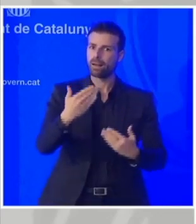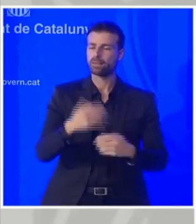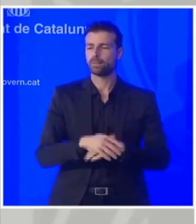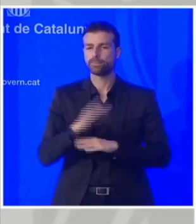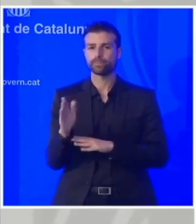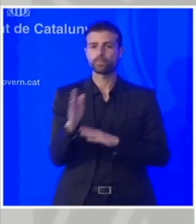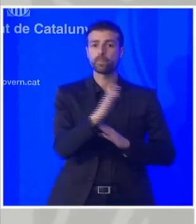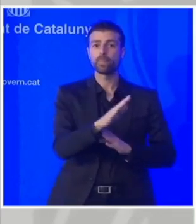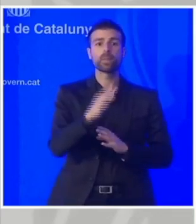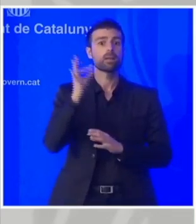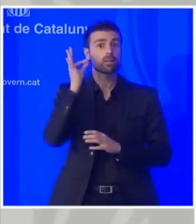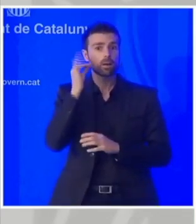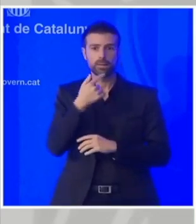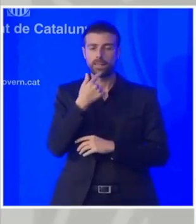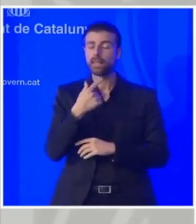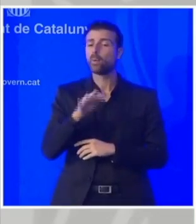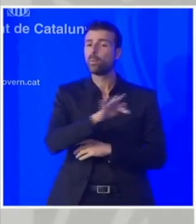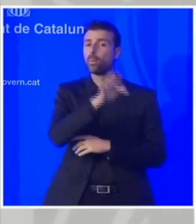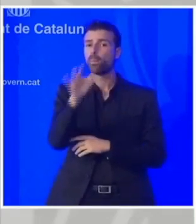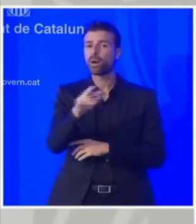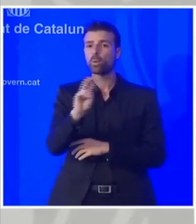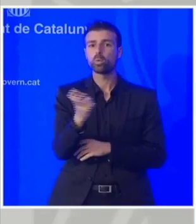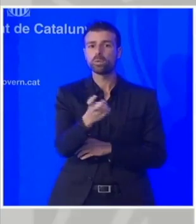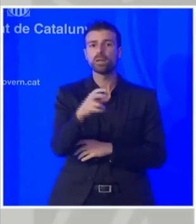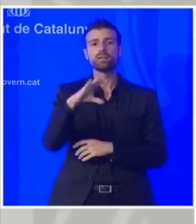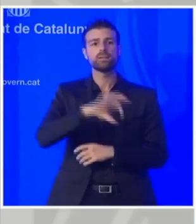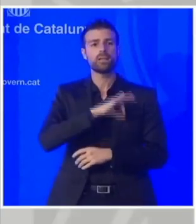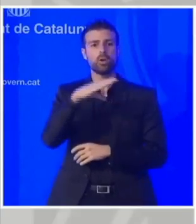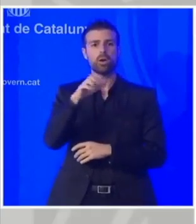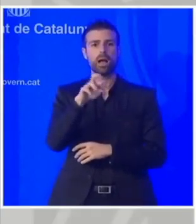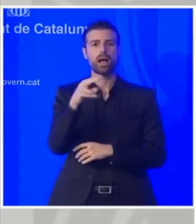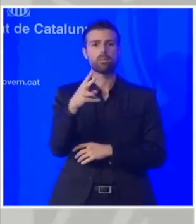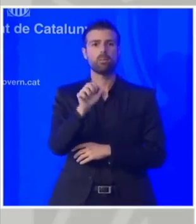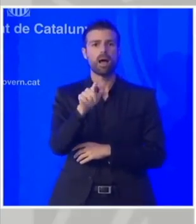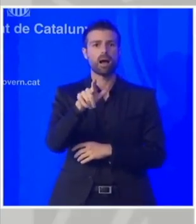La següent pregunta la fórmula Mont Carvajal de la xarxa